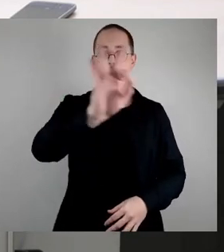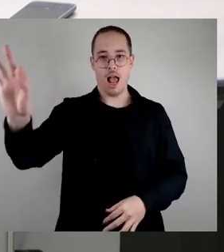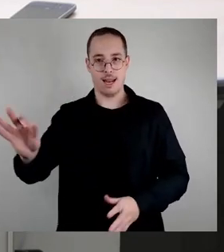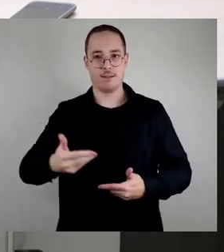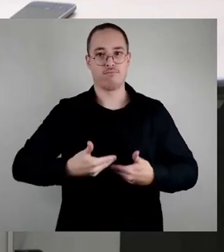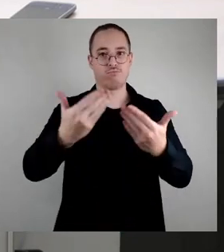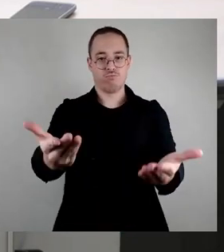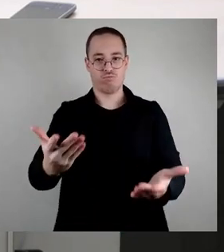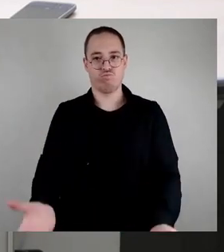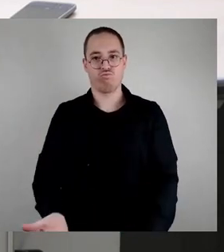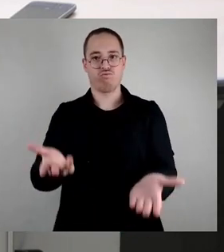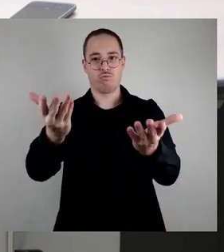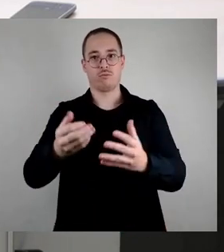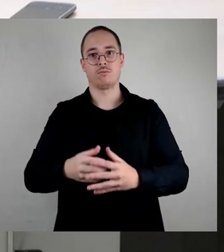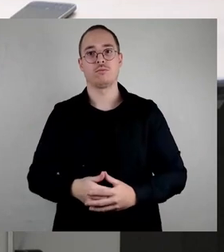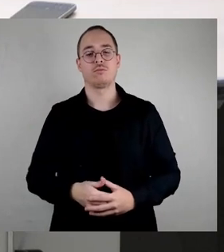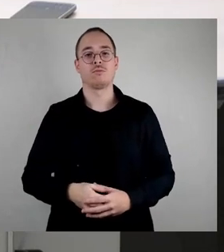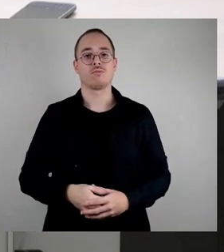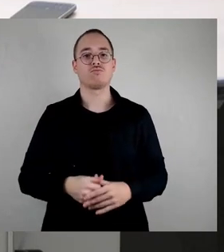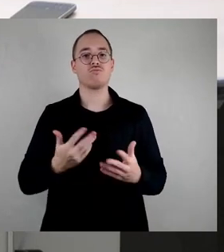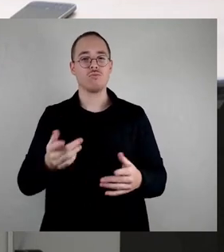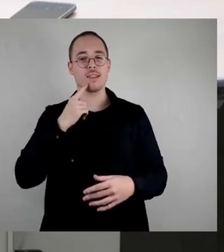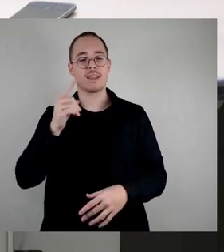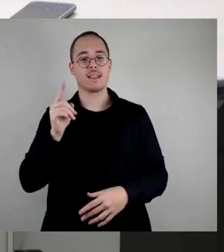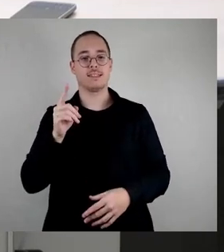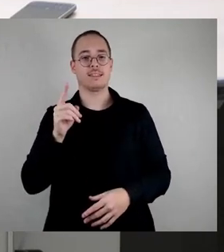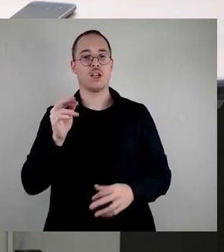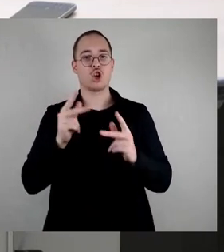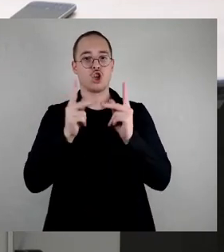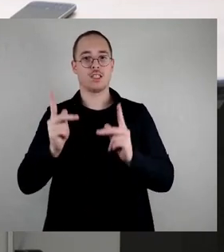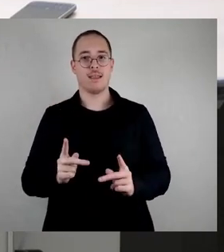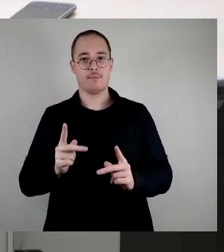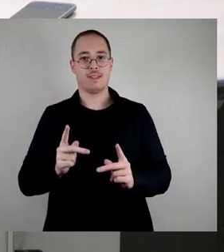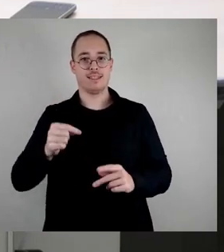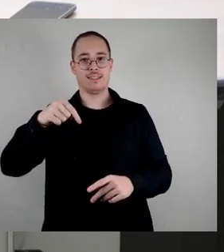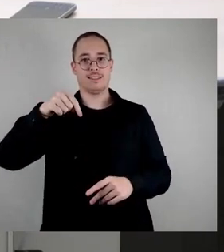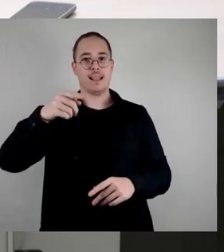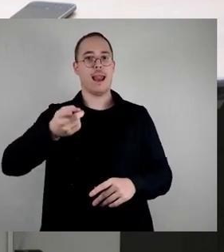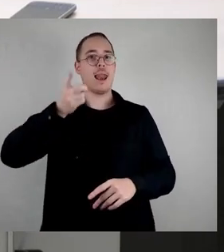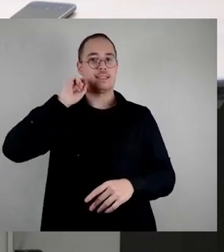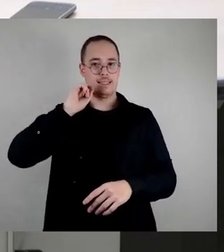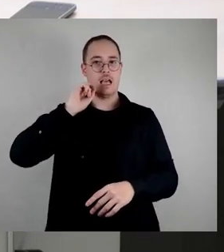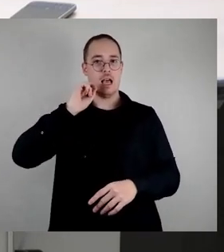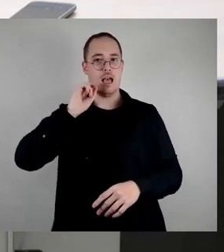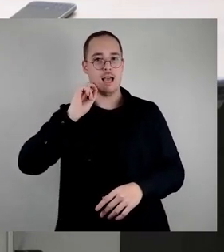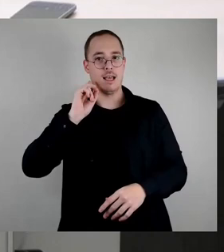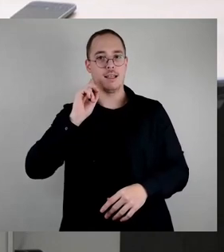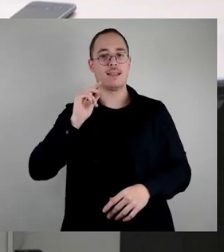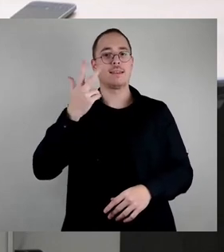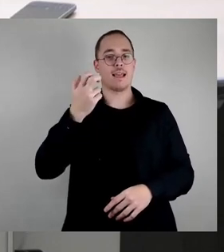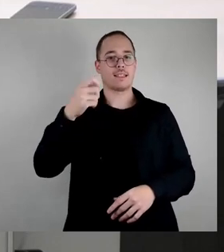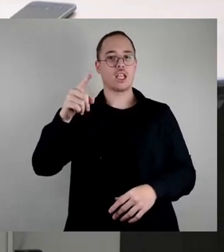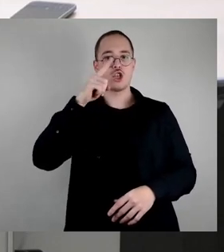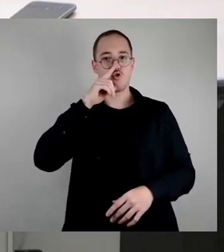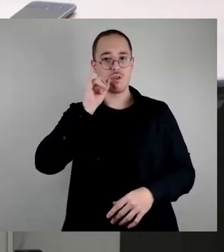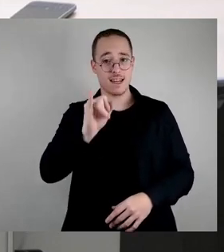Konzeptes für den Stadtrat bis zum 30.06.2023 erfolgen soll. Mit Blick auf den Kalender würden wir eine Änderung auf